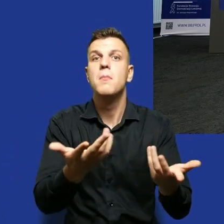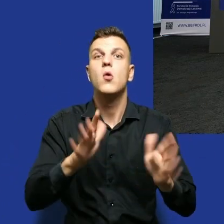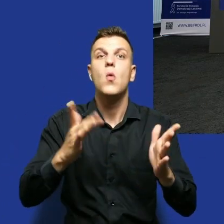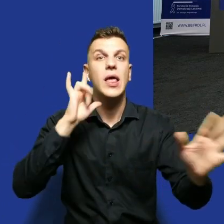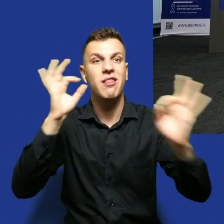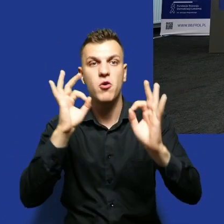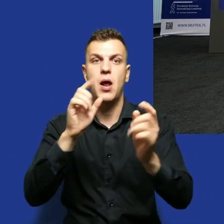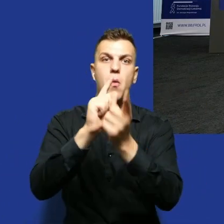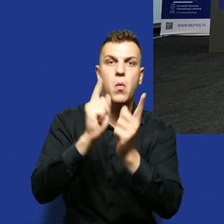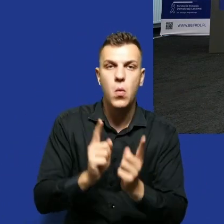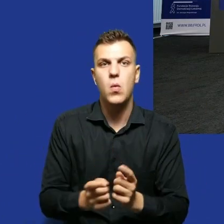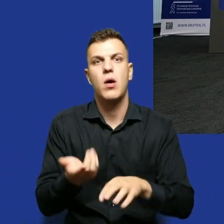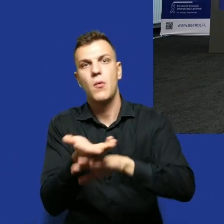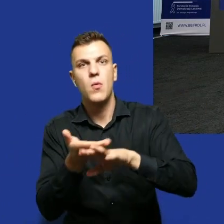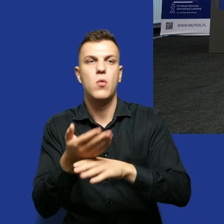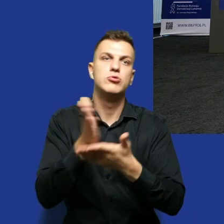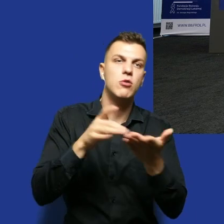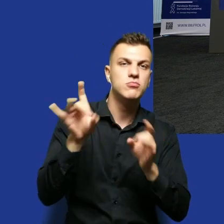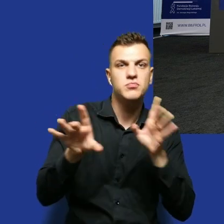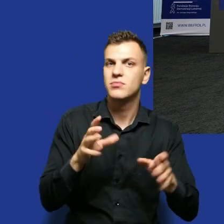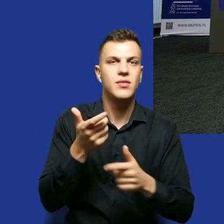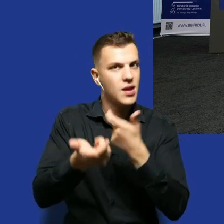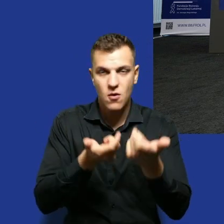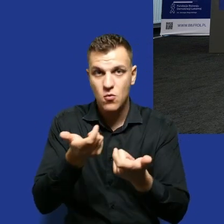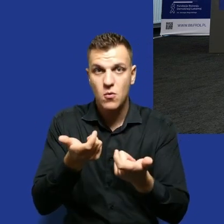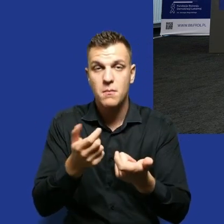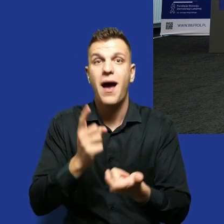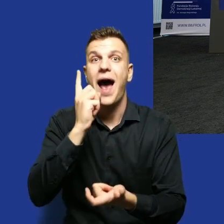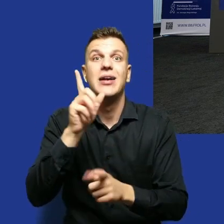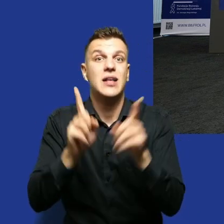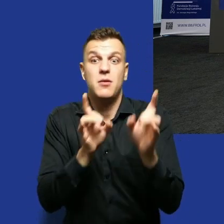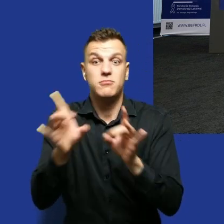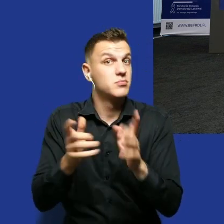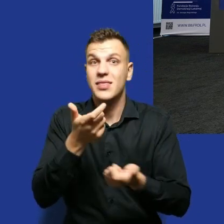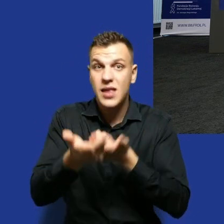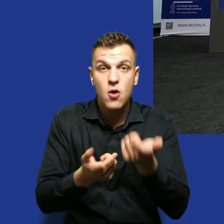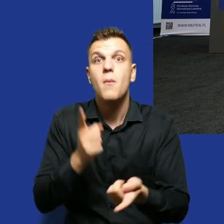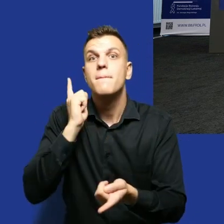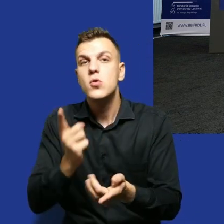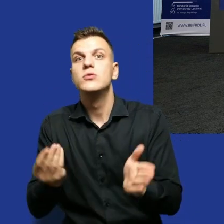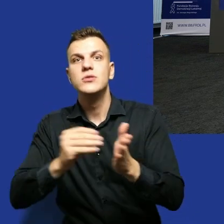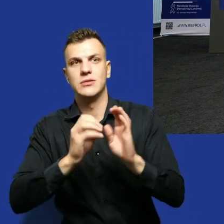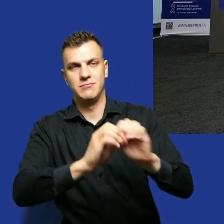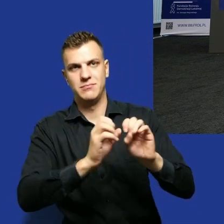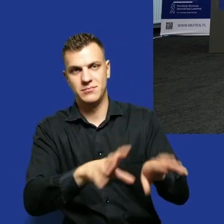informacjami, ale żeby nie manipulować, muszą mieć ten kontekst, muszą czasami móc go, móc je lepiej zrozumieć, więc wydaje mi się, że to jest